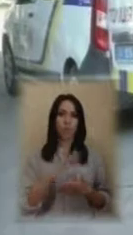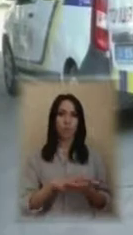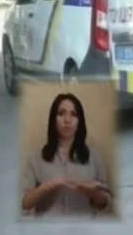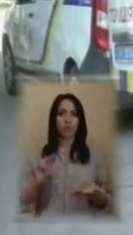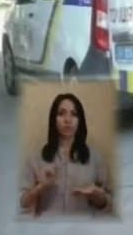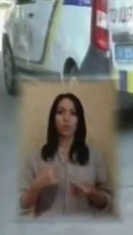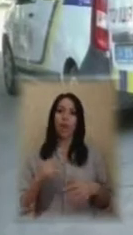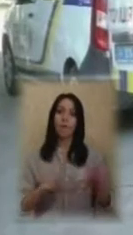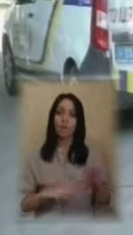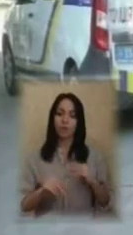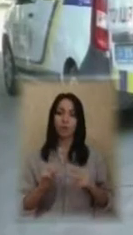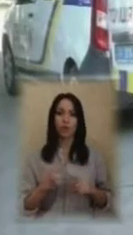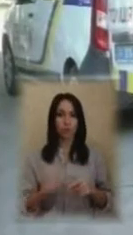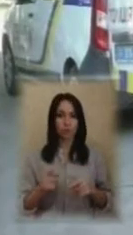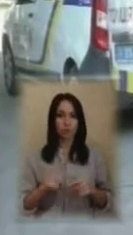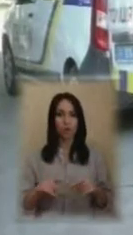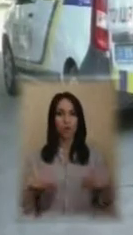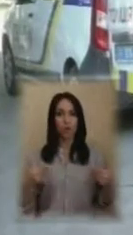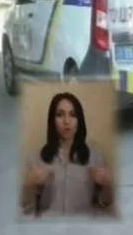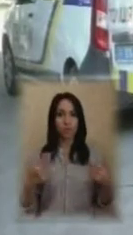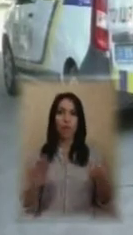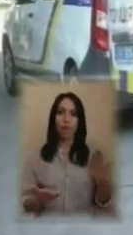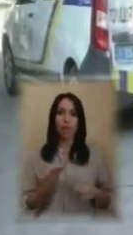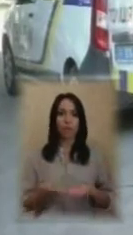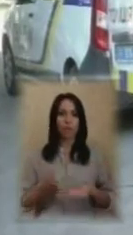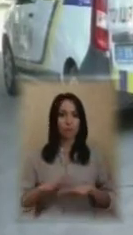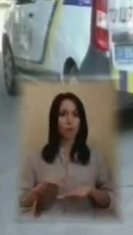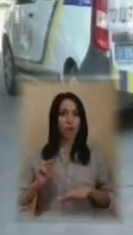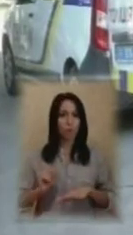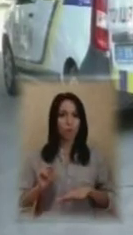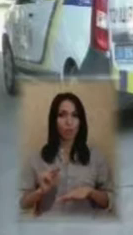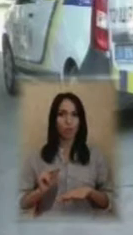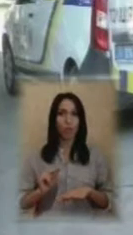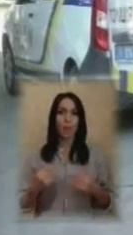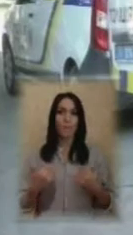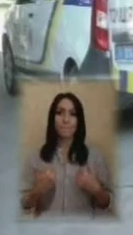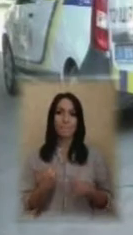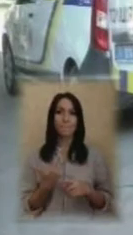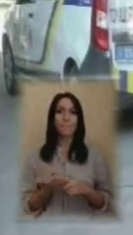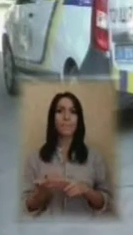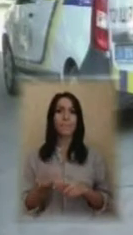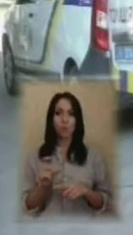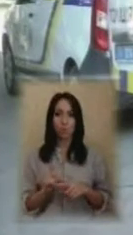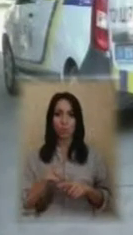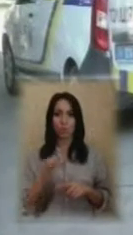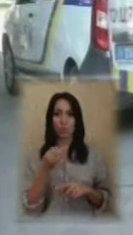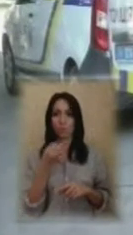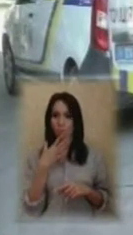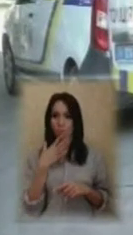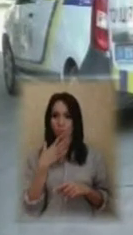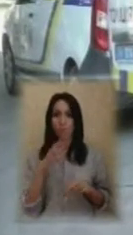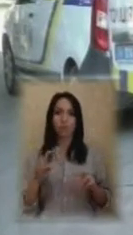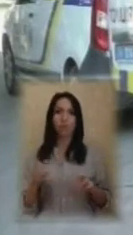корисна, але важка робота. Мені дуже сподобалися собаки,